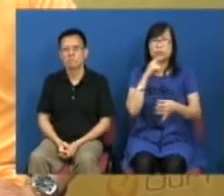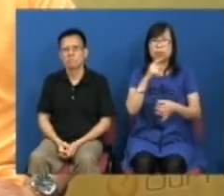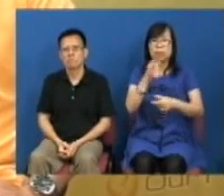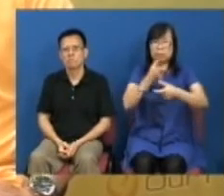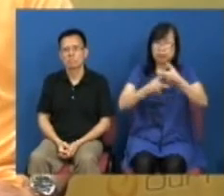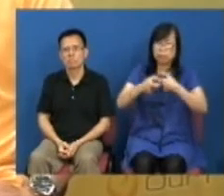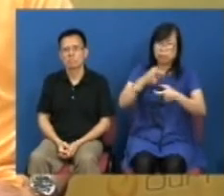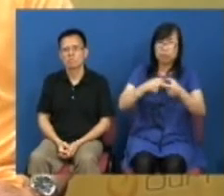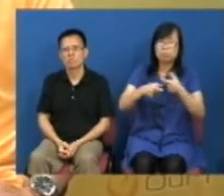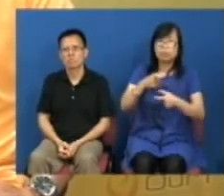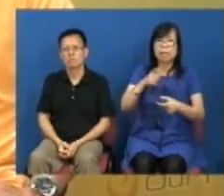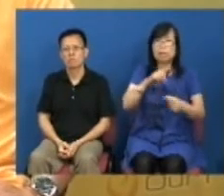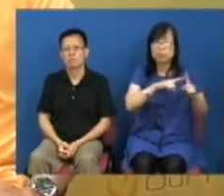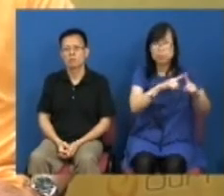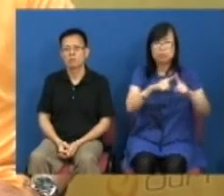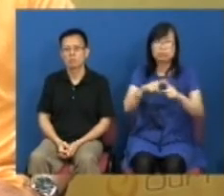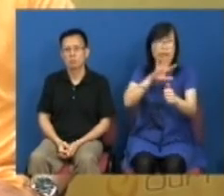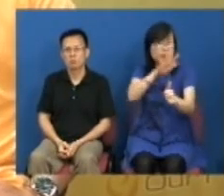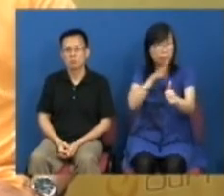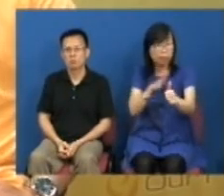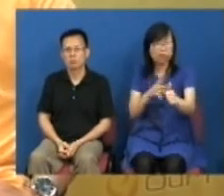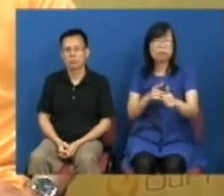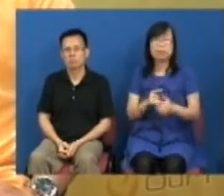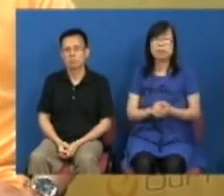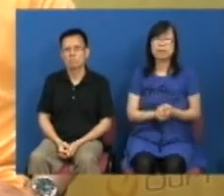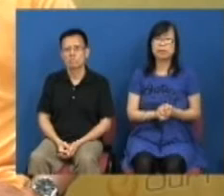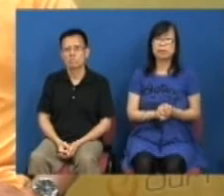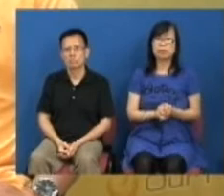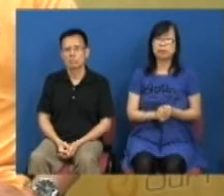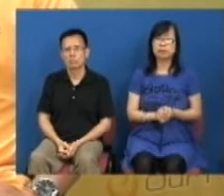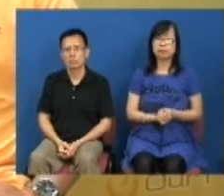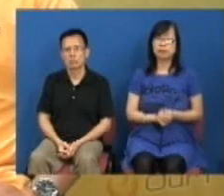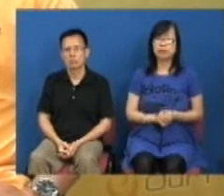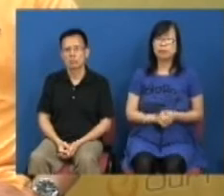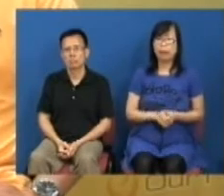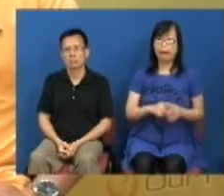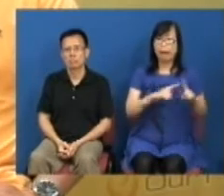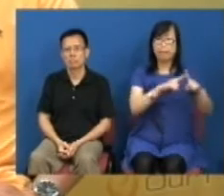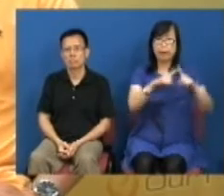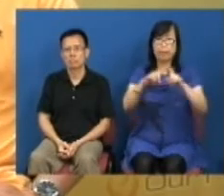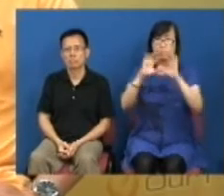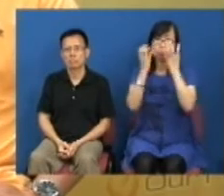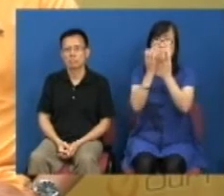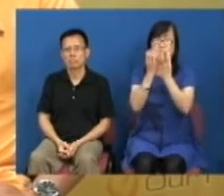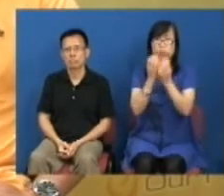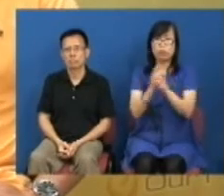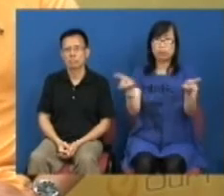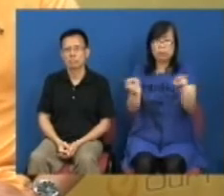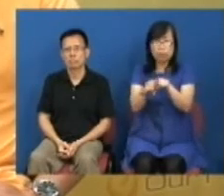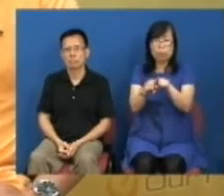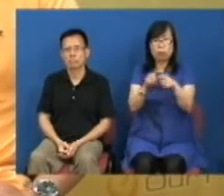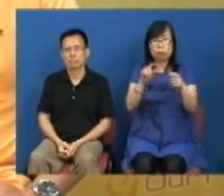对民主制度的影响或者他们民主党或共和党依赖那种